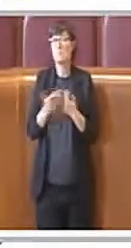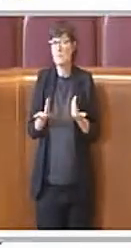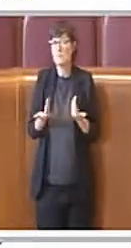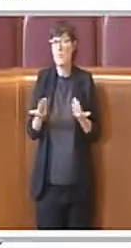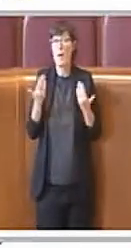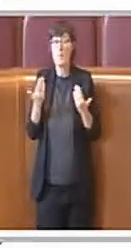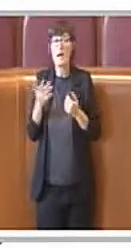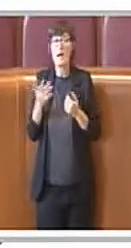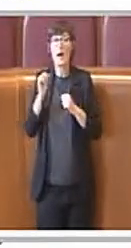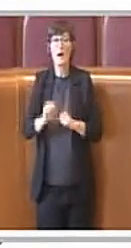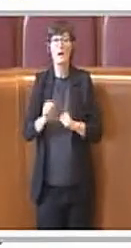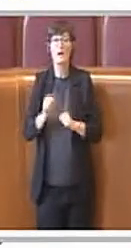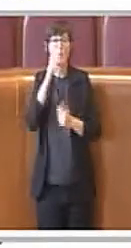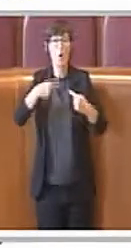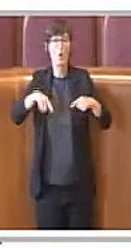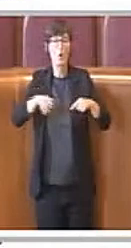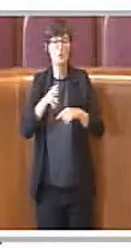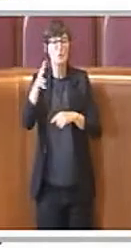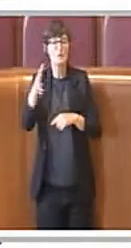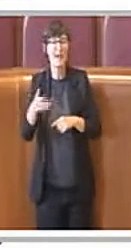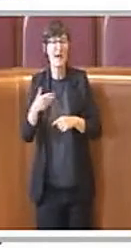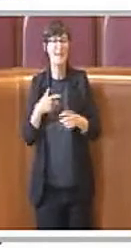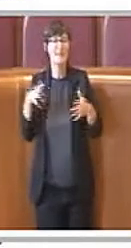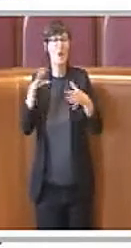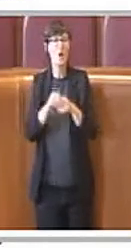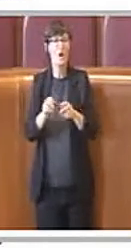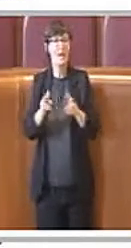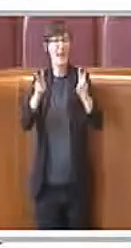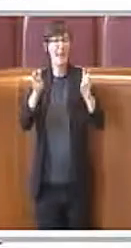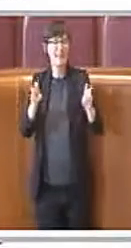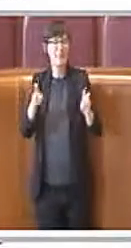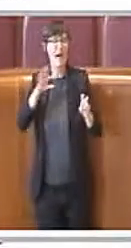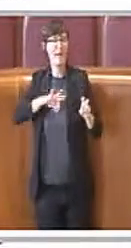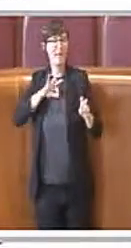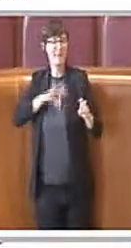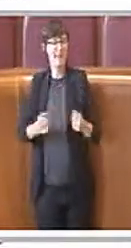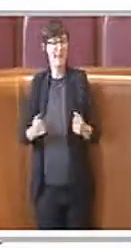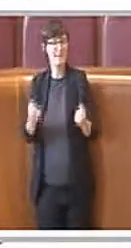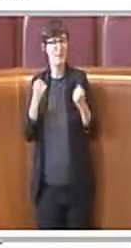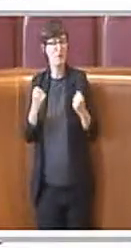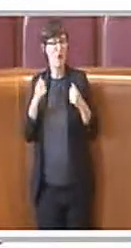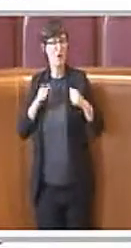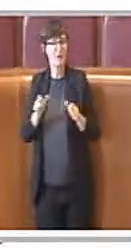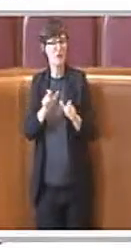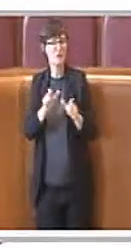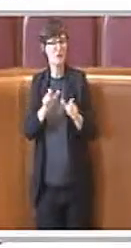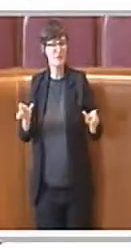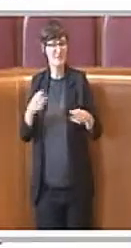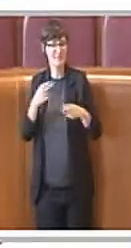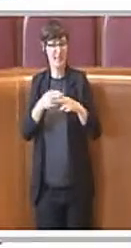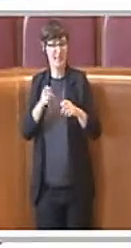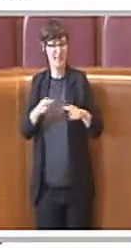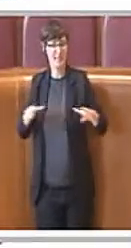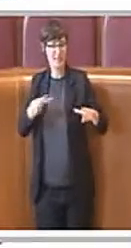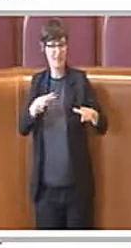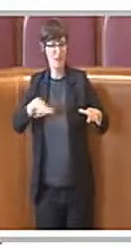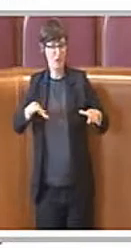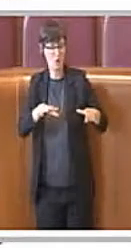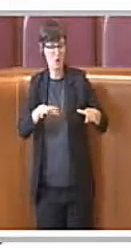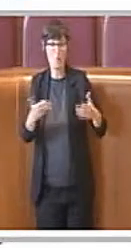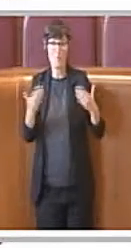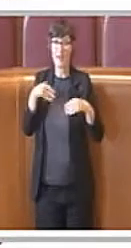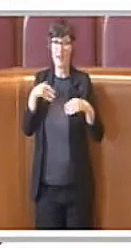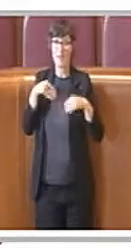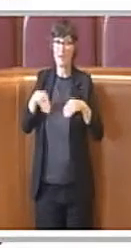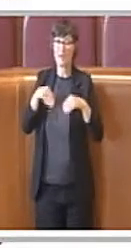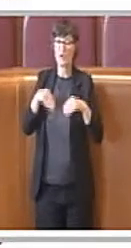possano istituire anche altre consulte sulle tematiche di maggior interesse per i cittadini romani, tematiche per cui la loro partecipazione è fortemente auspicata,